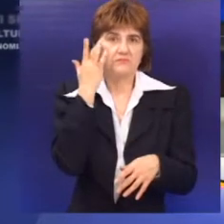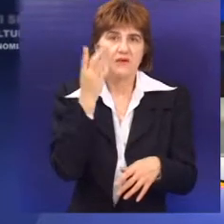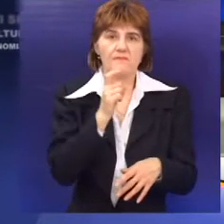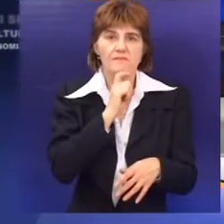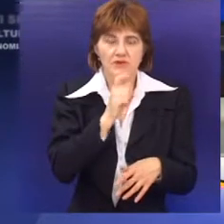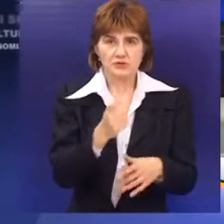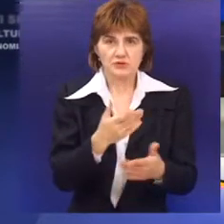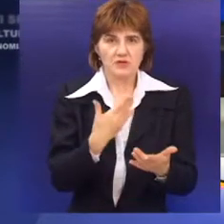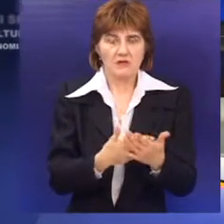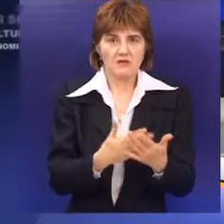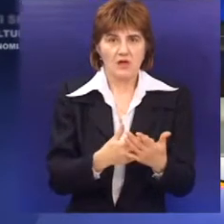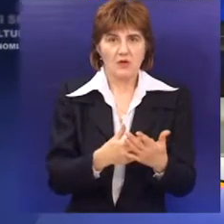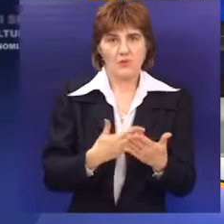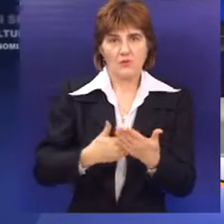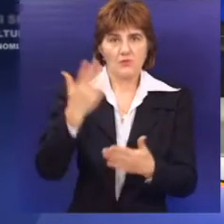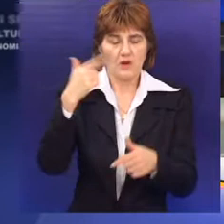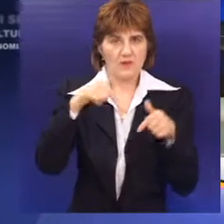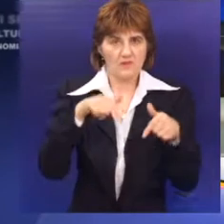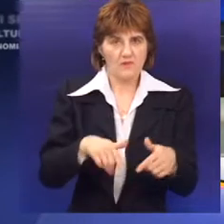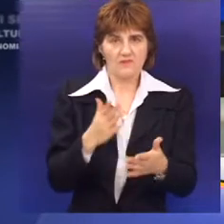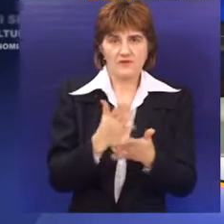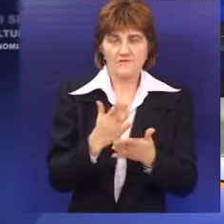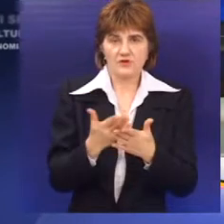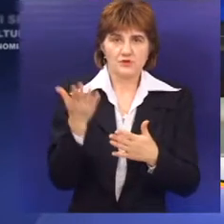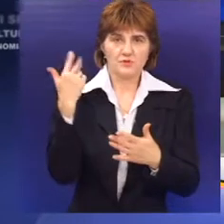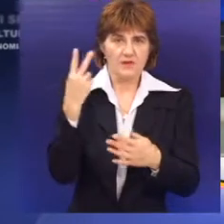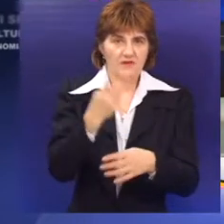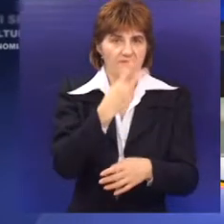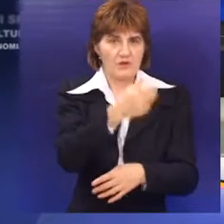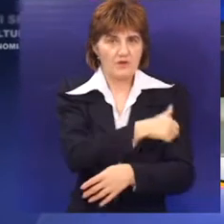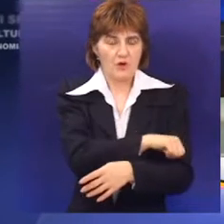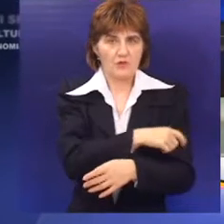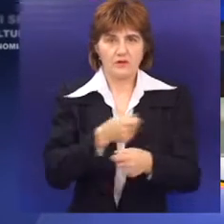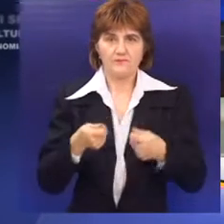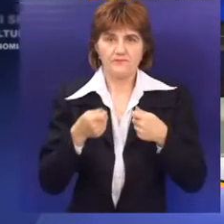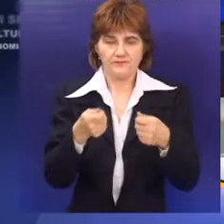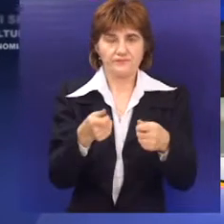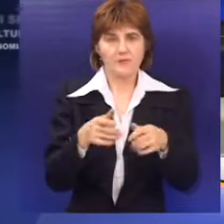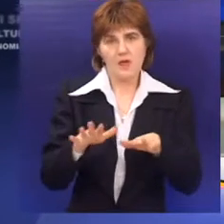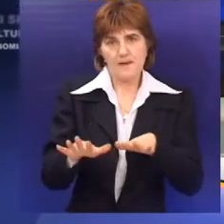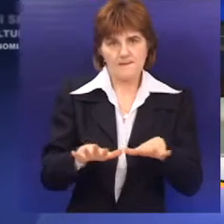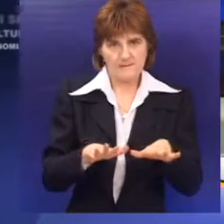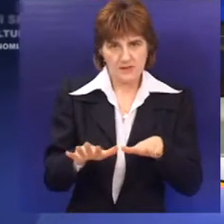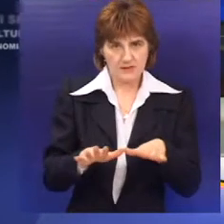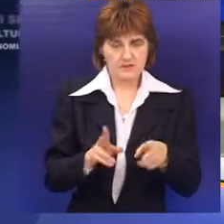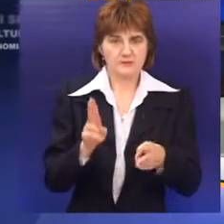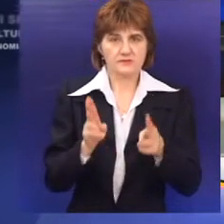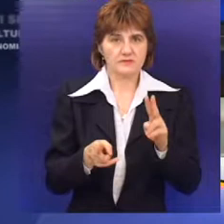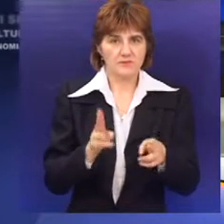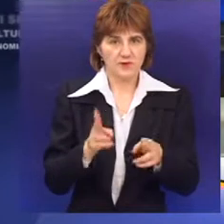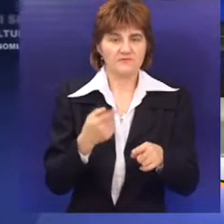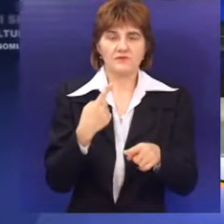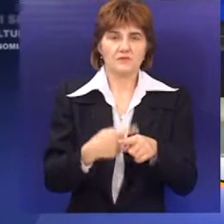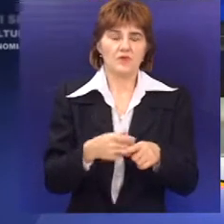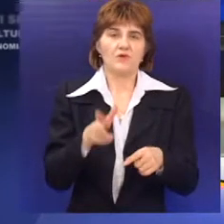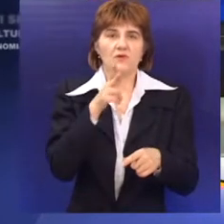mađarski. Gradska uprava iz tog razloga još 2008. godine podnela je inicijativu Ministarstvu prosvete sa idejom da